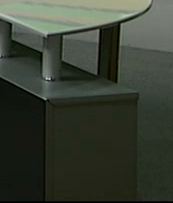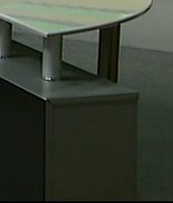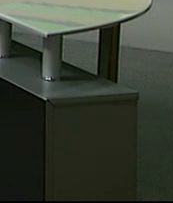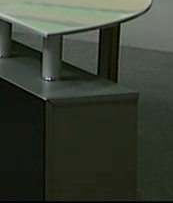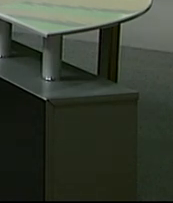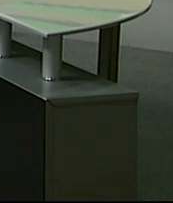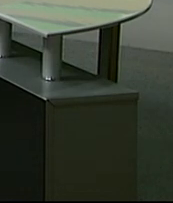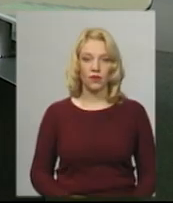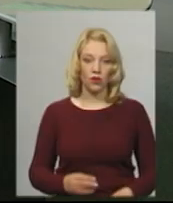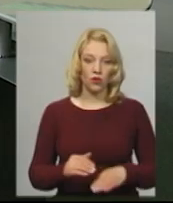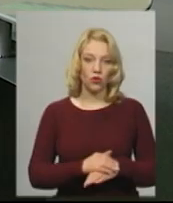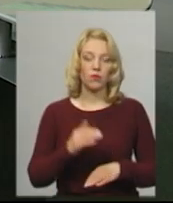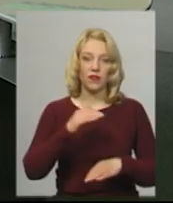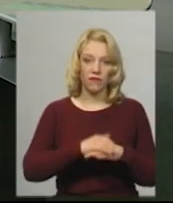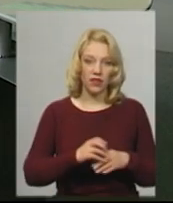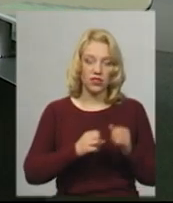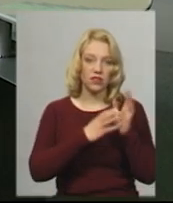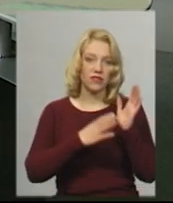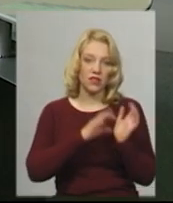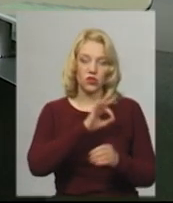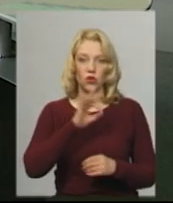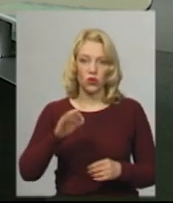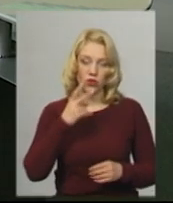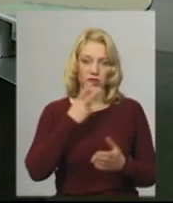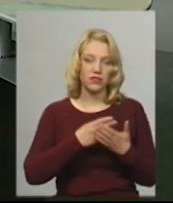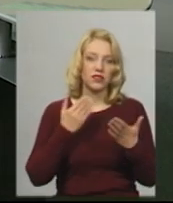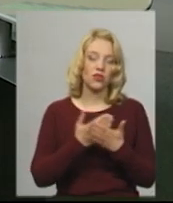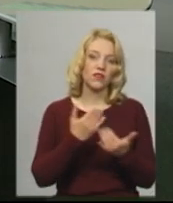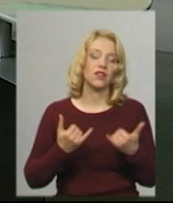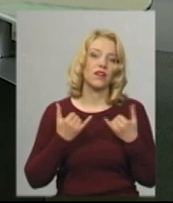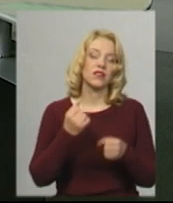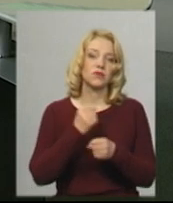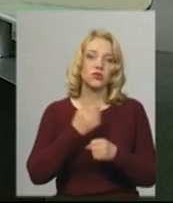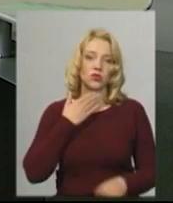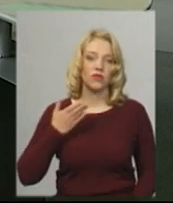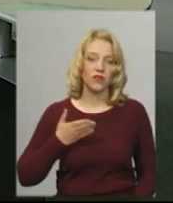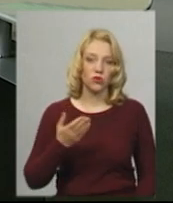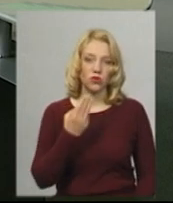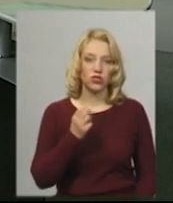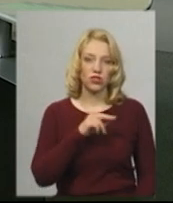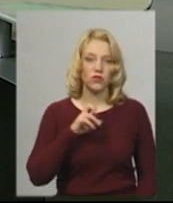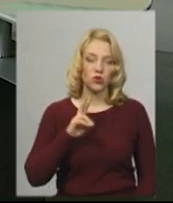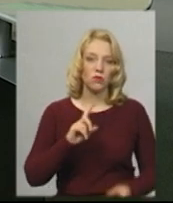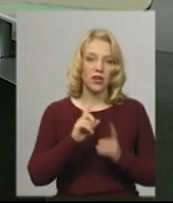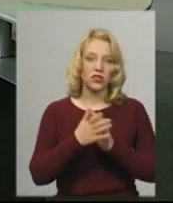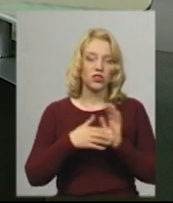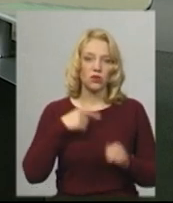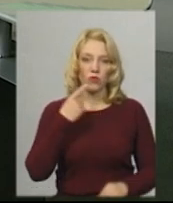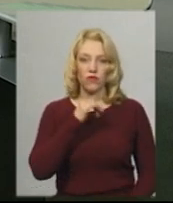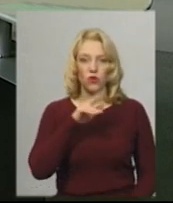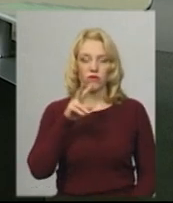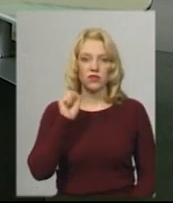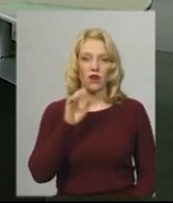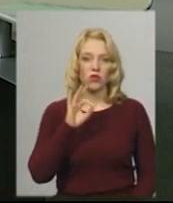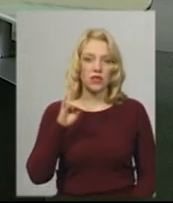Доброго вечора, на годинку 19.00 ви дивитесь новини. Для вас у студії працює ведуча Катерина Шевчук, на жест умову перекладає